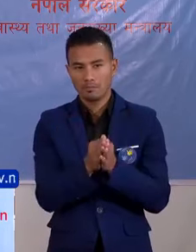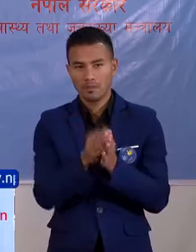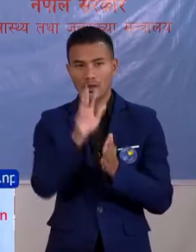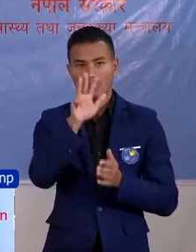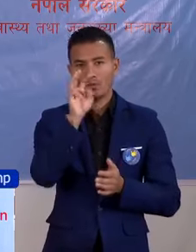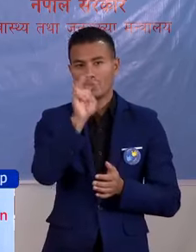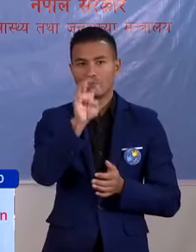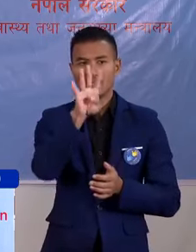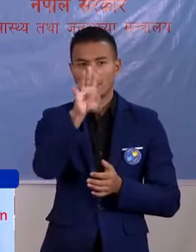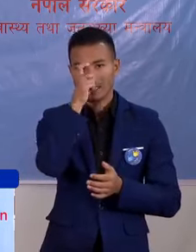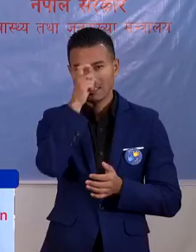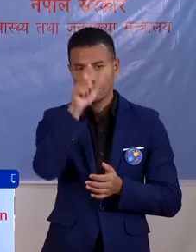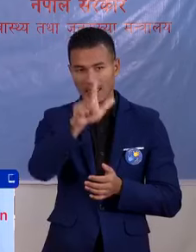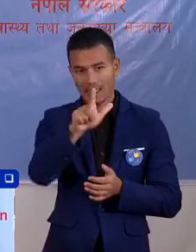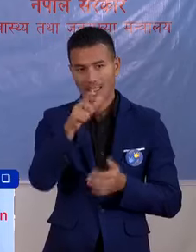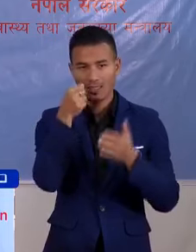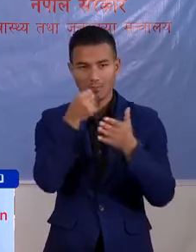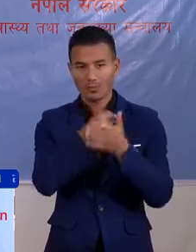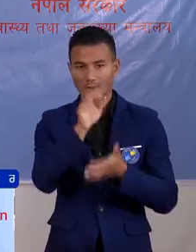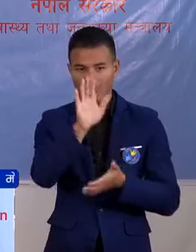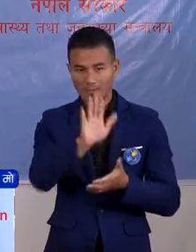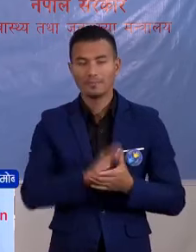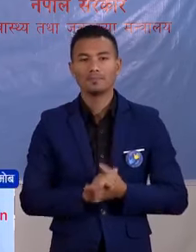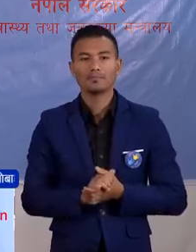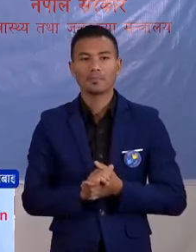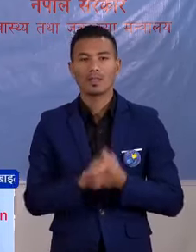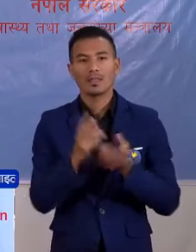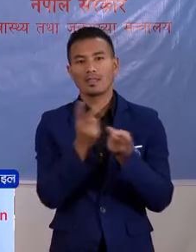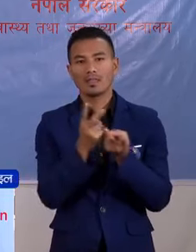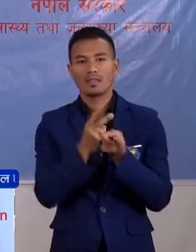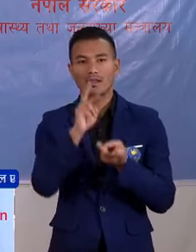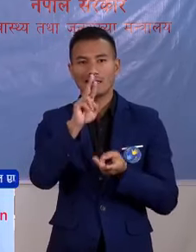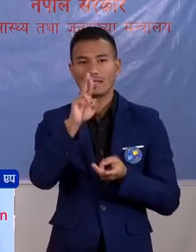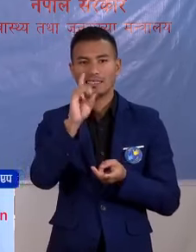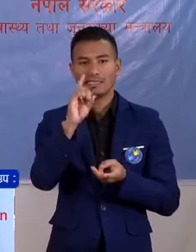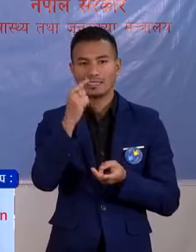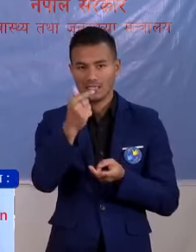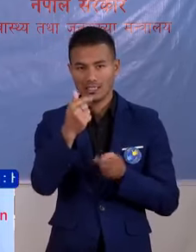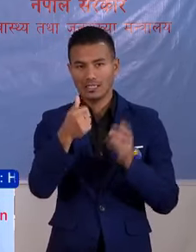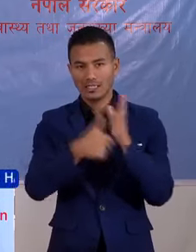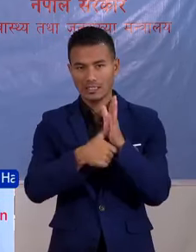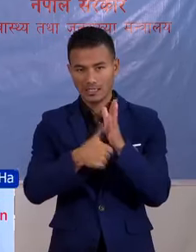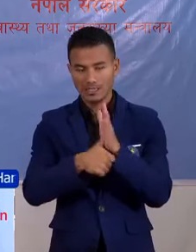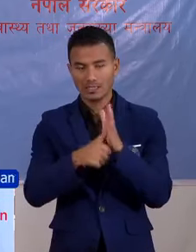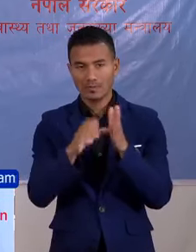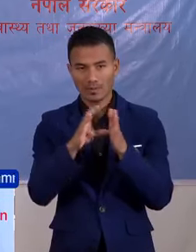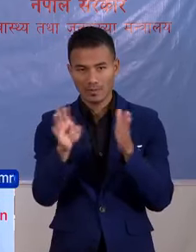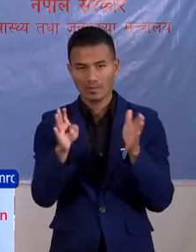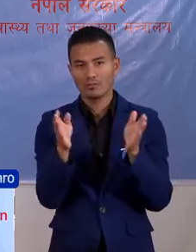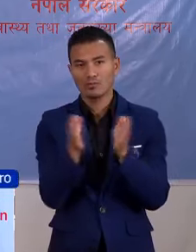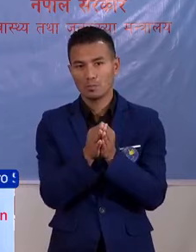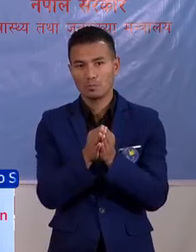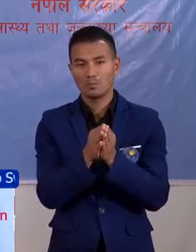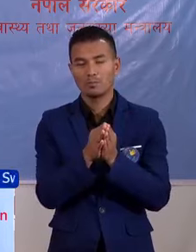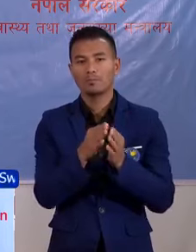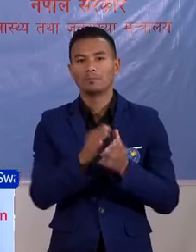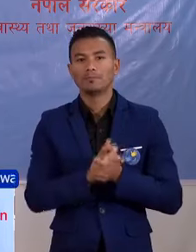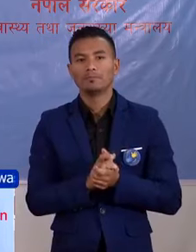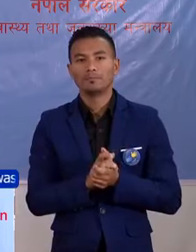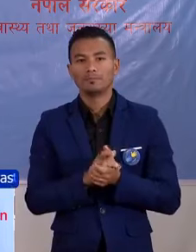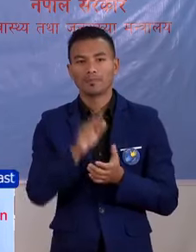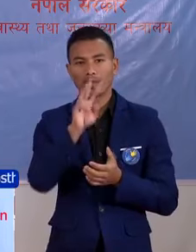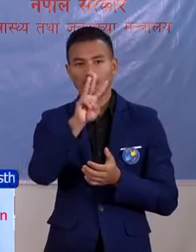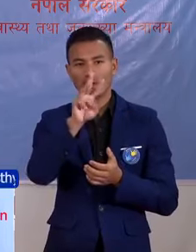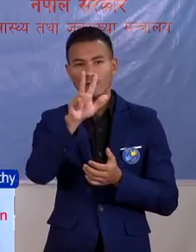9407 हुगे को छा तेसे गरिये RDT बाट रैपिट कीट बाट गरिये को नमुना परिक्षेन को संख्या